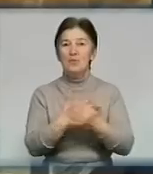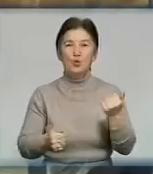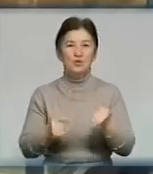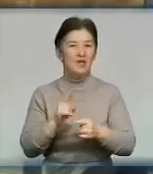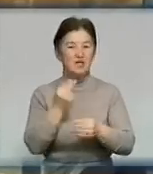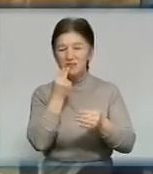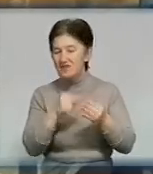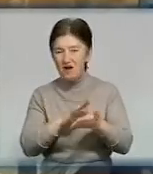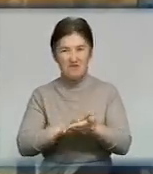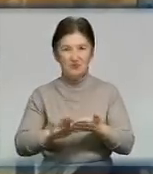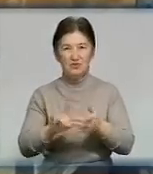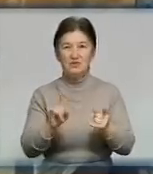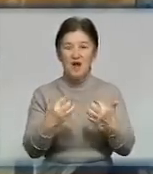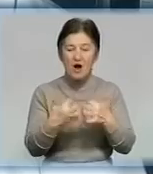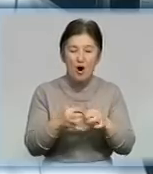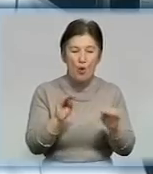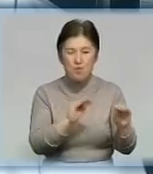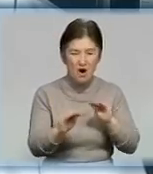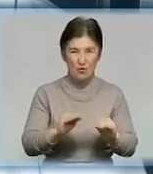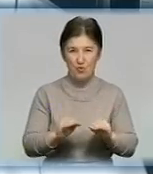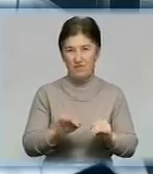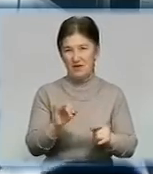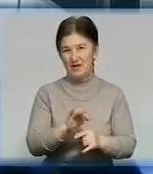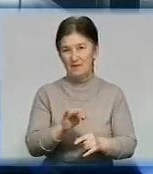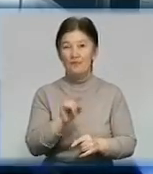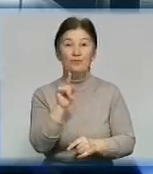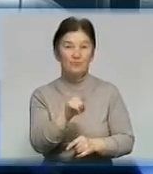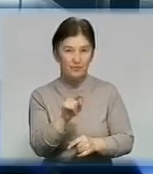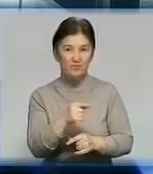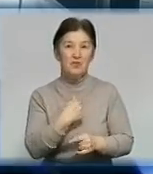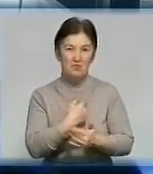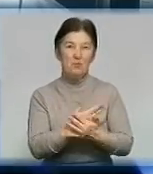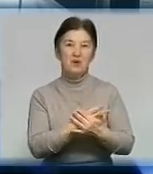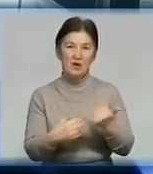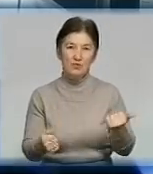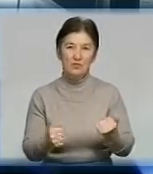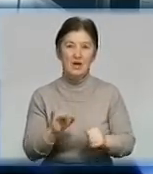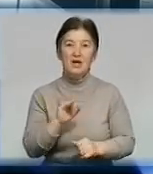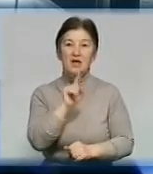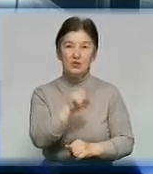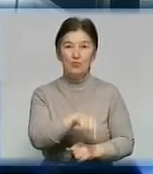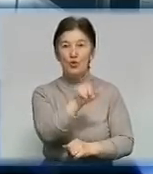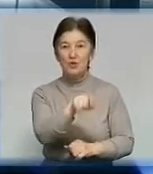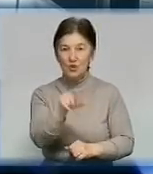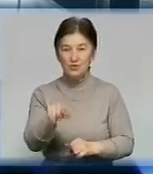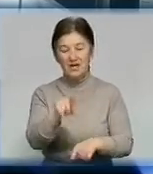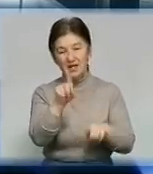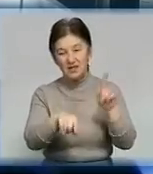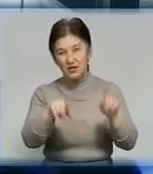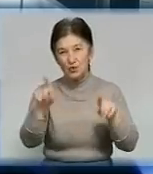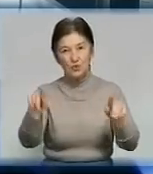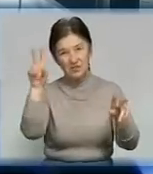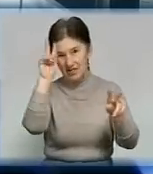якості, програють в упаковці та рекламі. На цьому ми, звичайно, програємо. І тому люди іноді, не